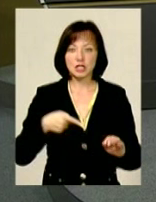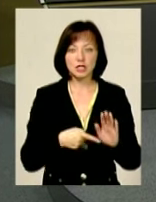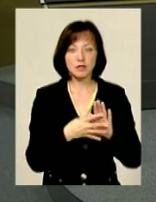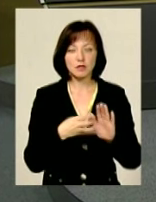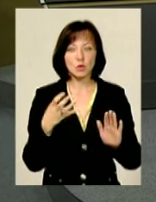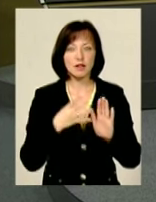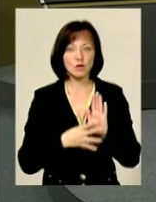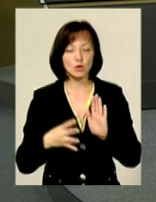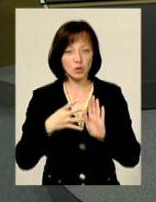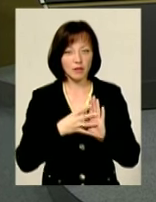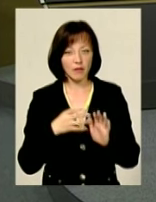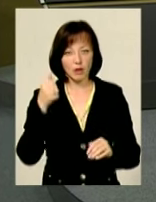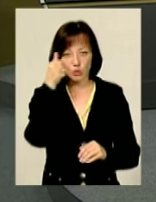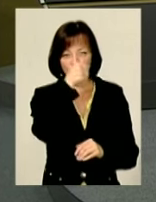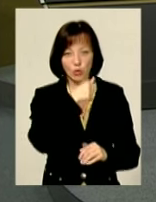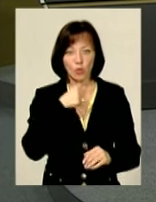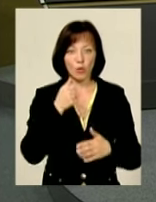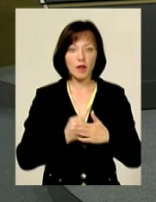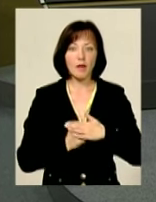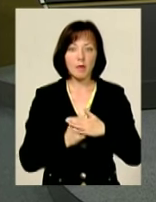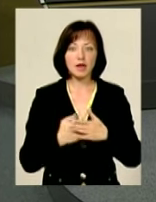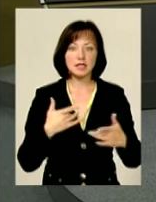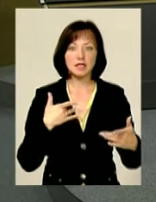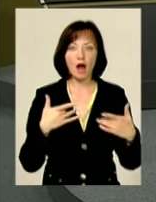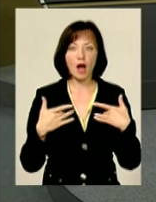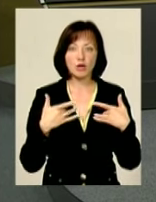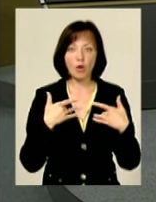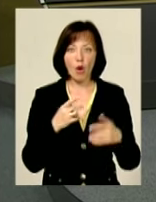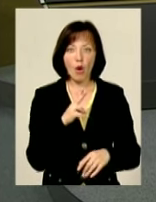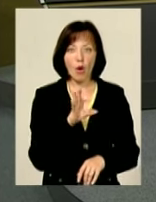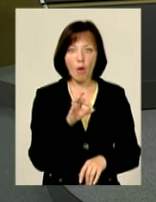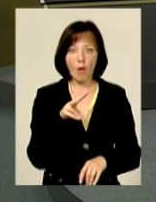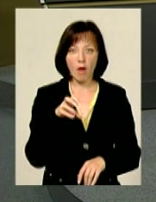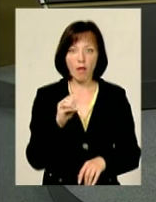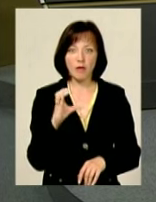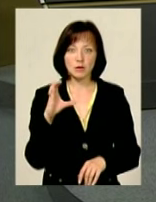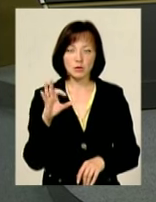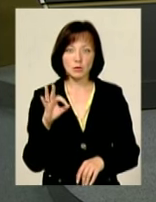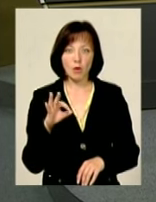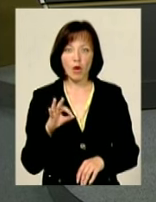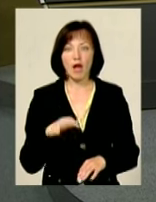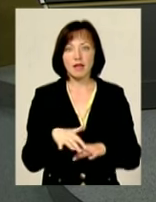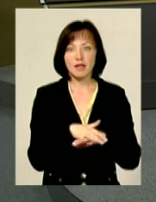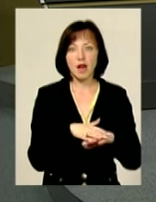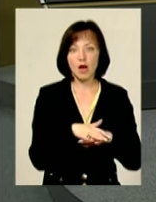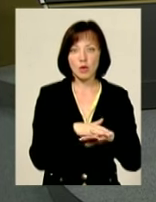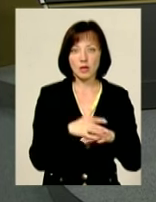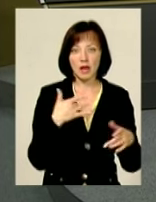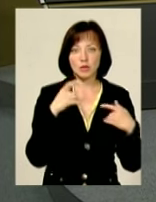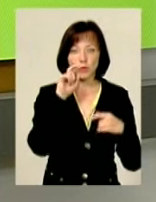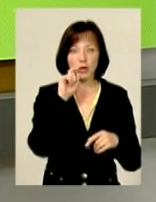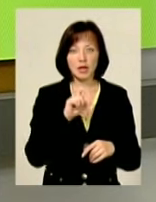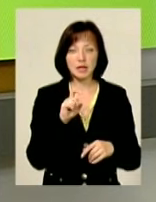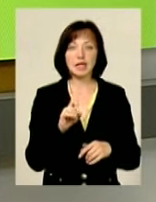року на базі театру Колесо у Народній артисти України Ірини Клічевської.